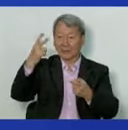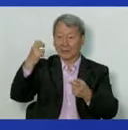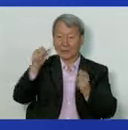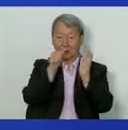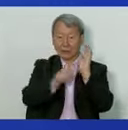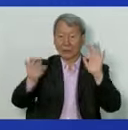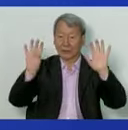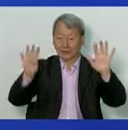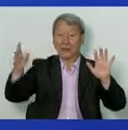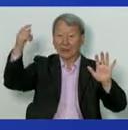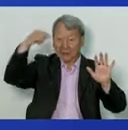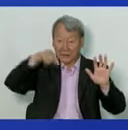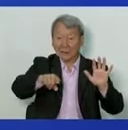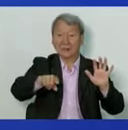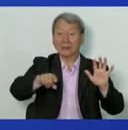из которых